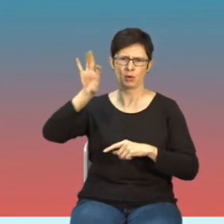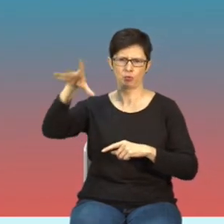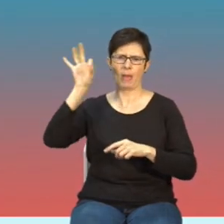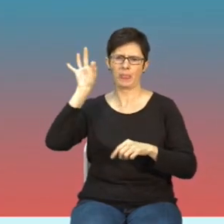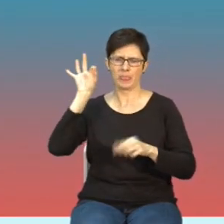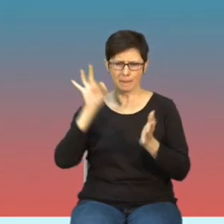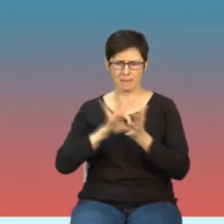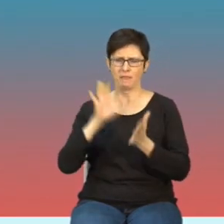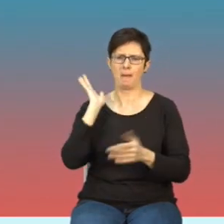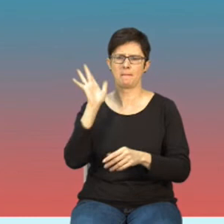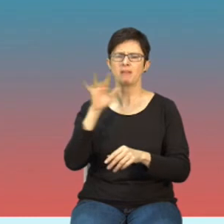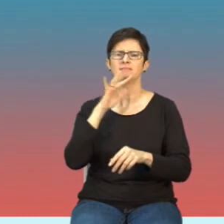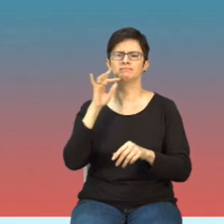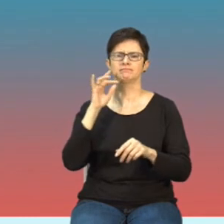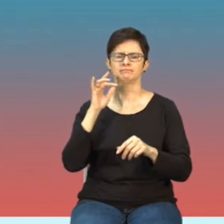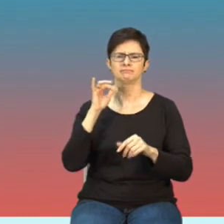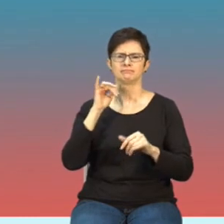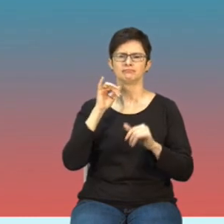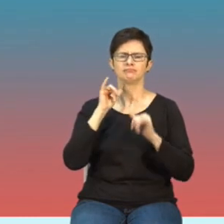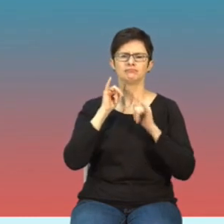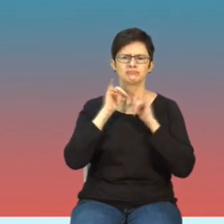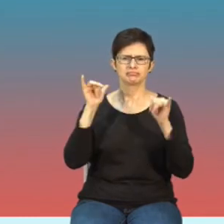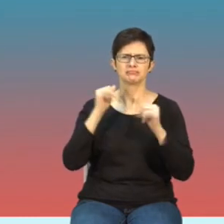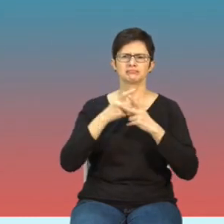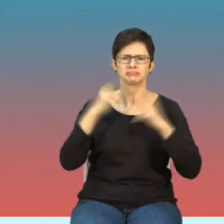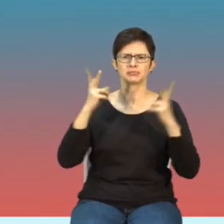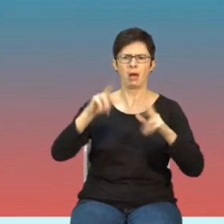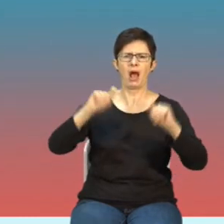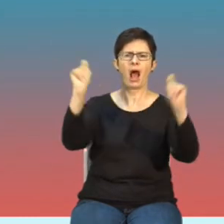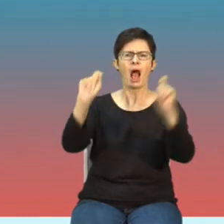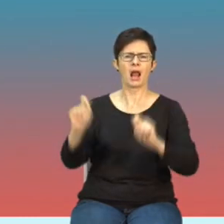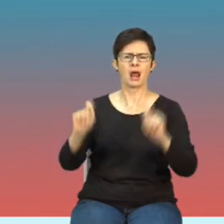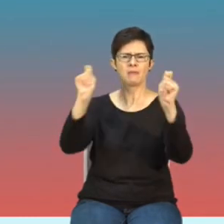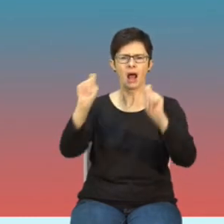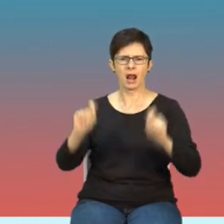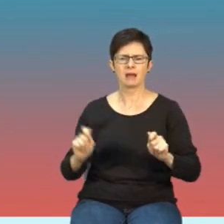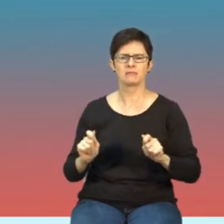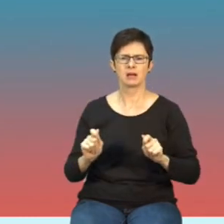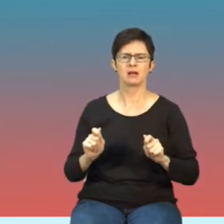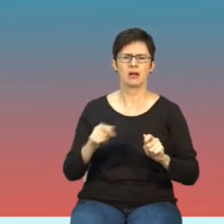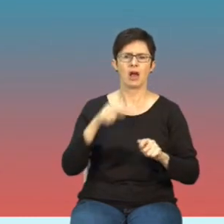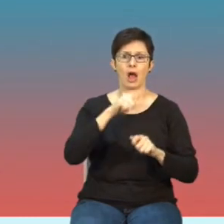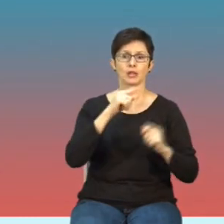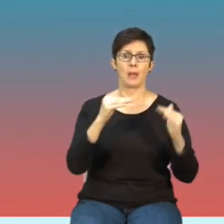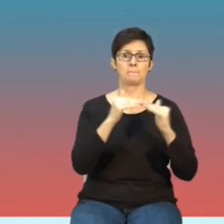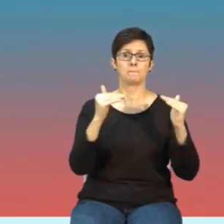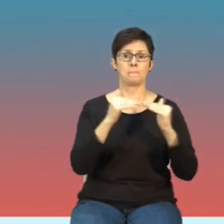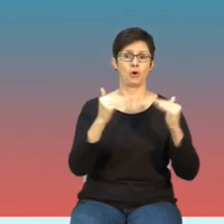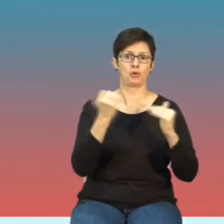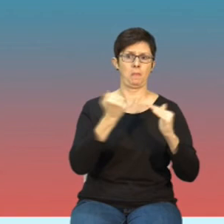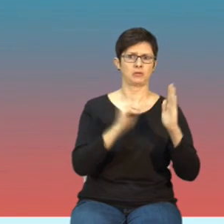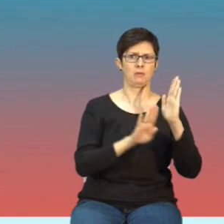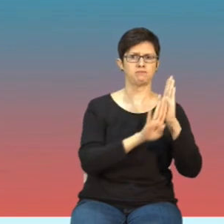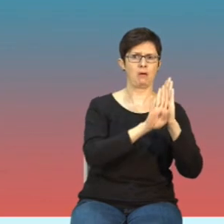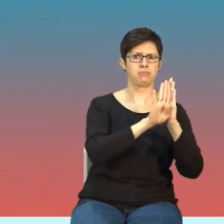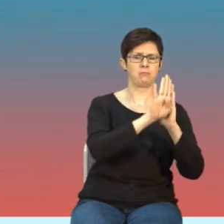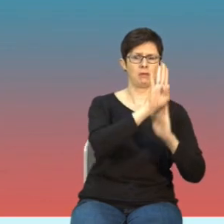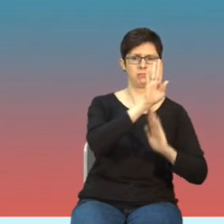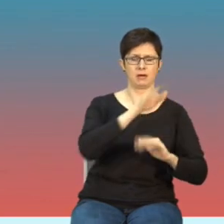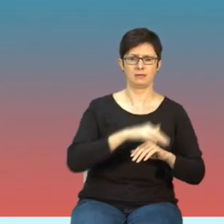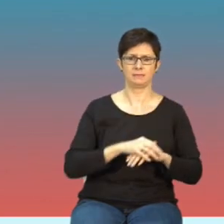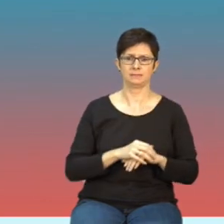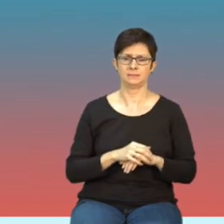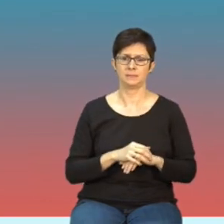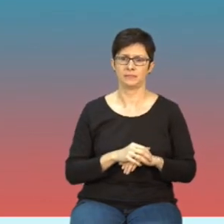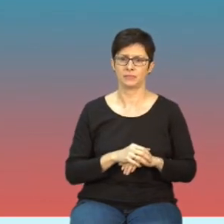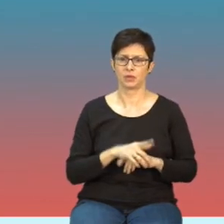prawda tego się należy spodziewać będą alarmowali że ten poziom bardzo znacznie wzrasta co może być dla człowieka